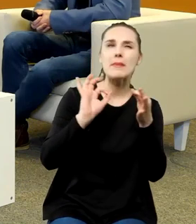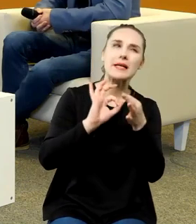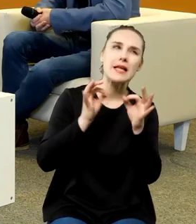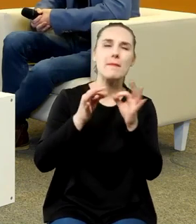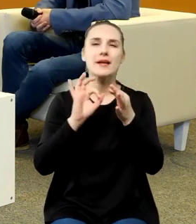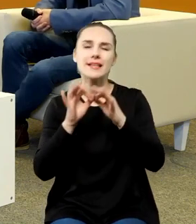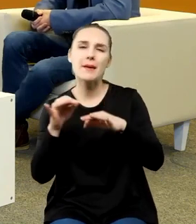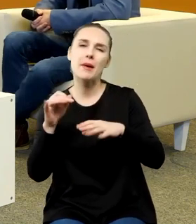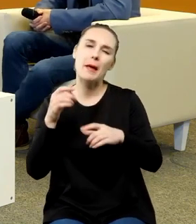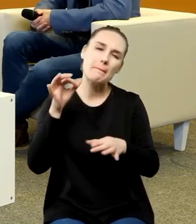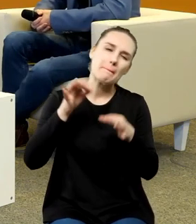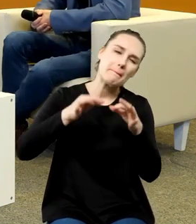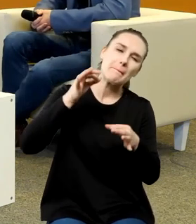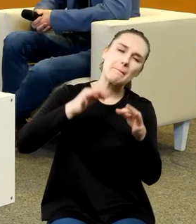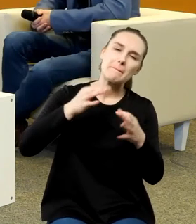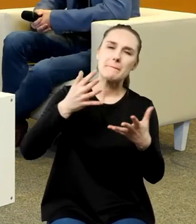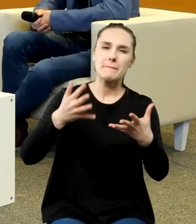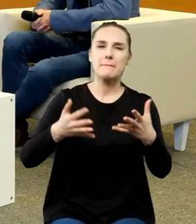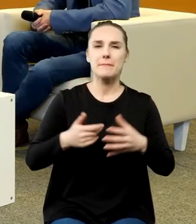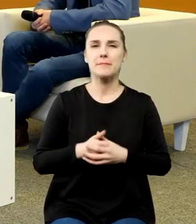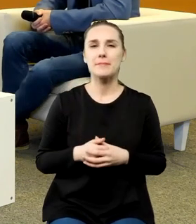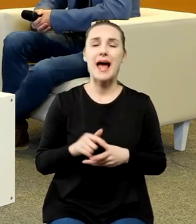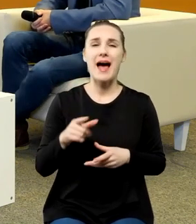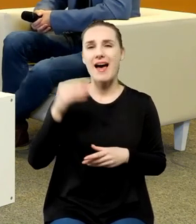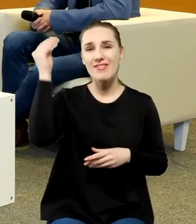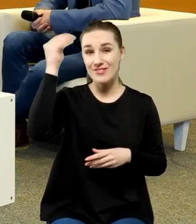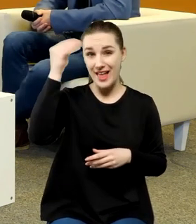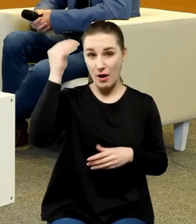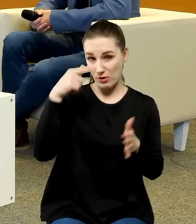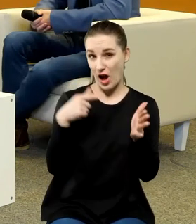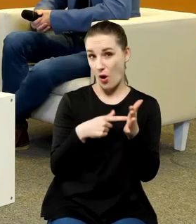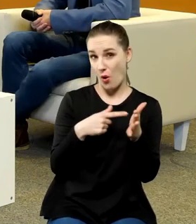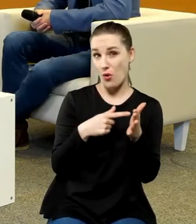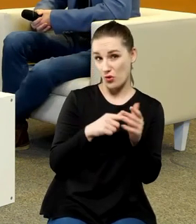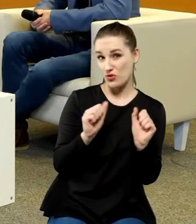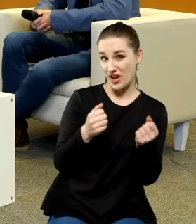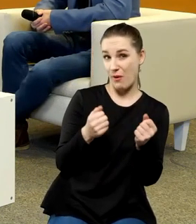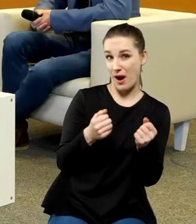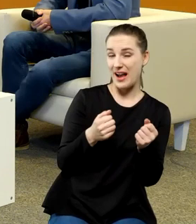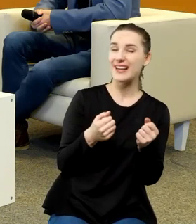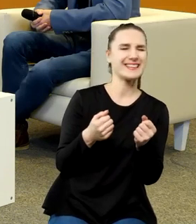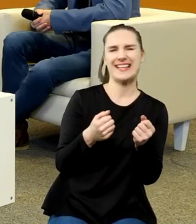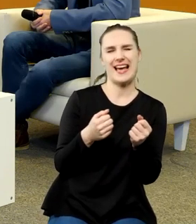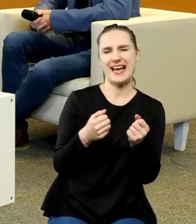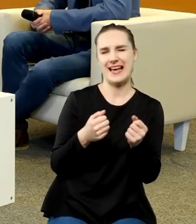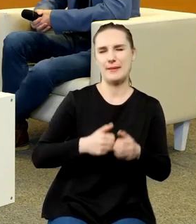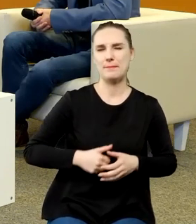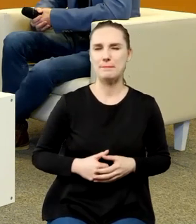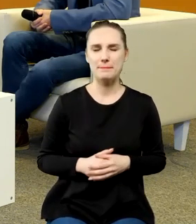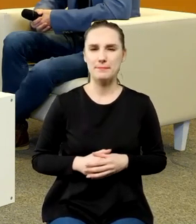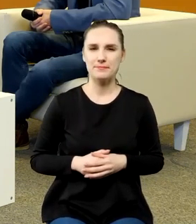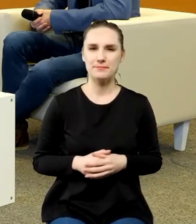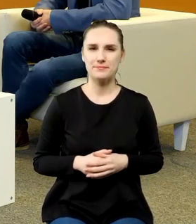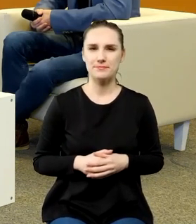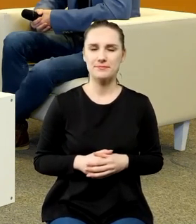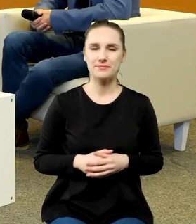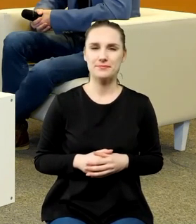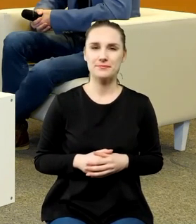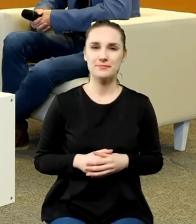nie w ten sposób próbuje wyjaśniać rzeczy. Natomiast skoro